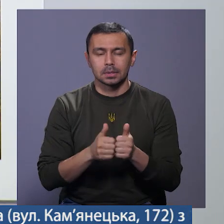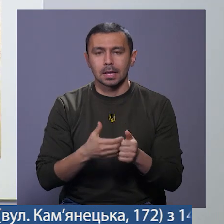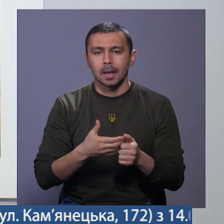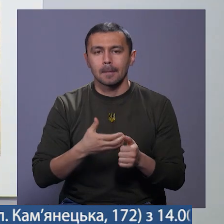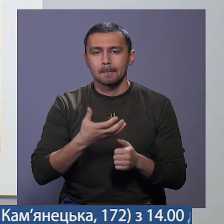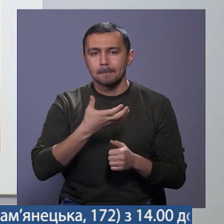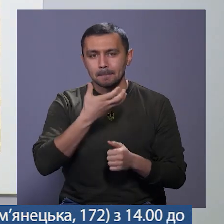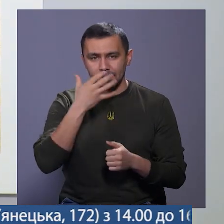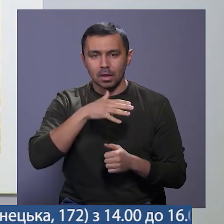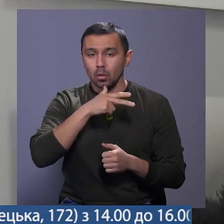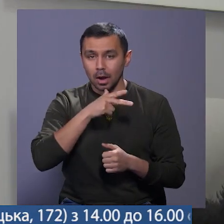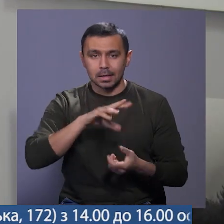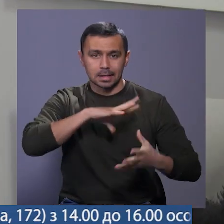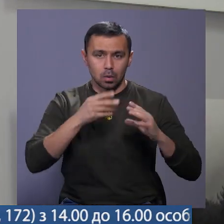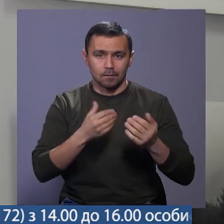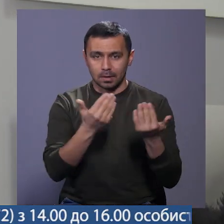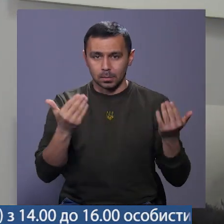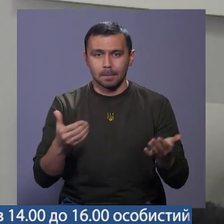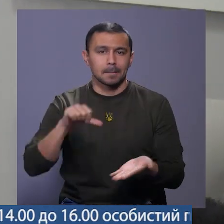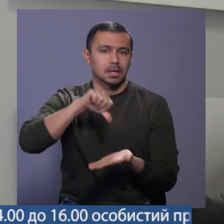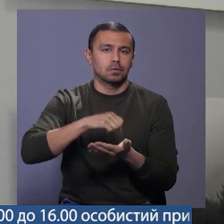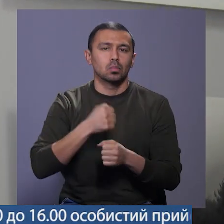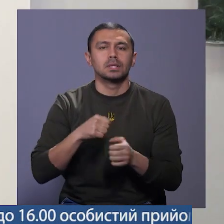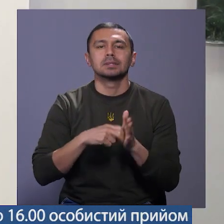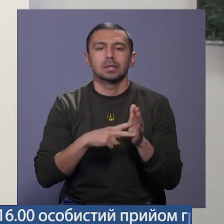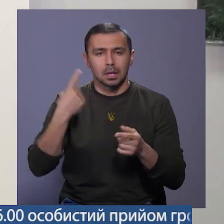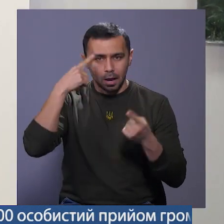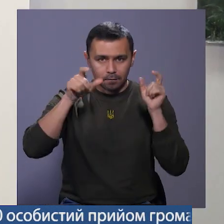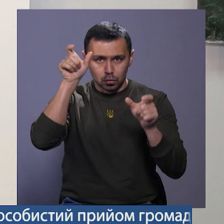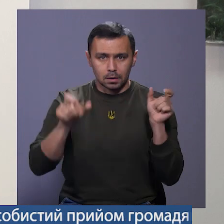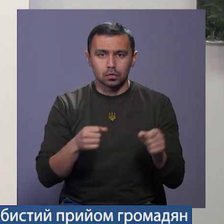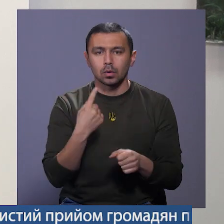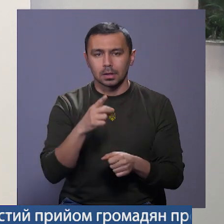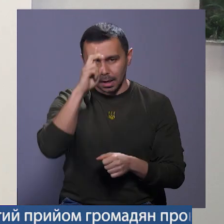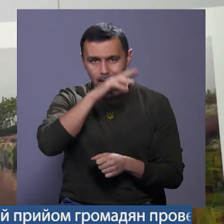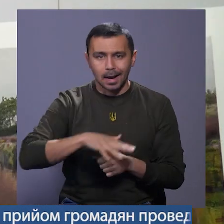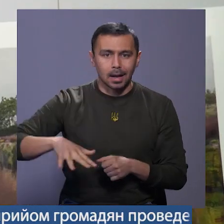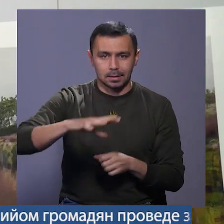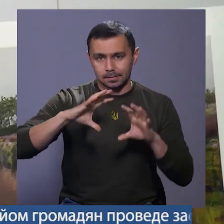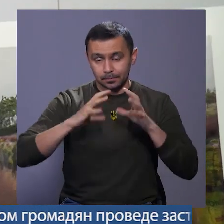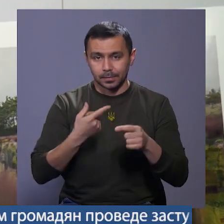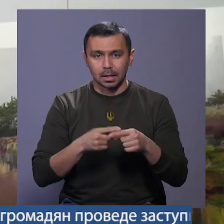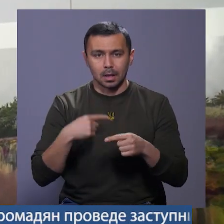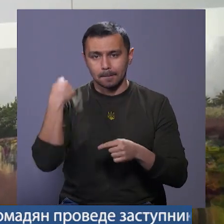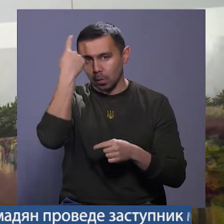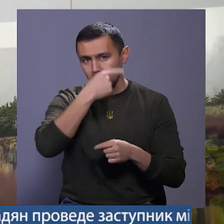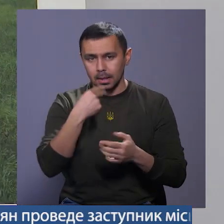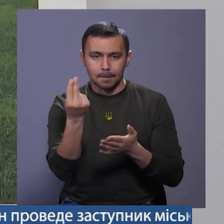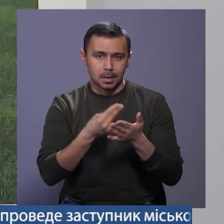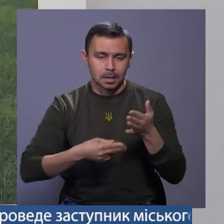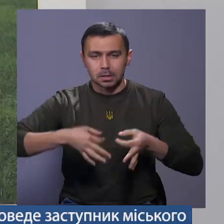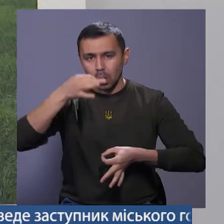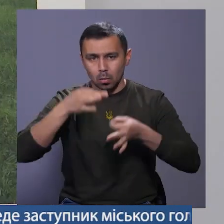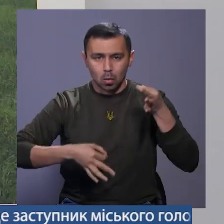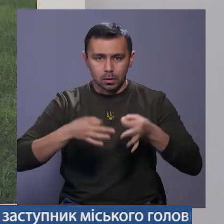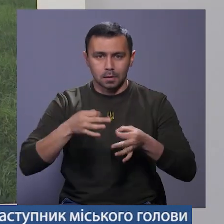Кореї. Загалом в експозиції представлено роботи 17 авторів з 11 країн. Це портрети, пейзажі, натюрморти,